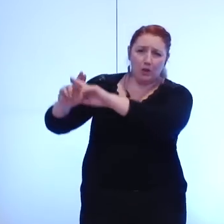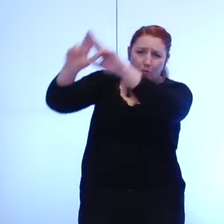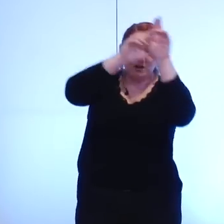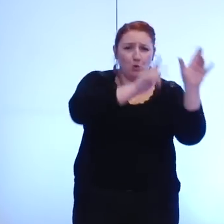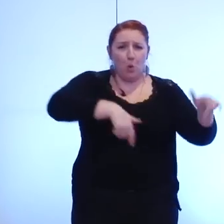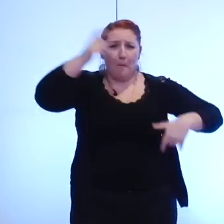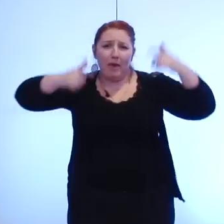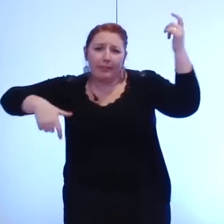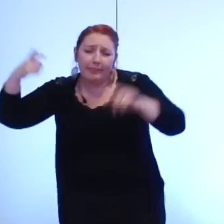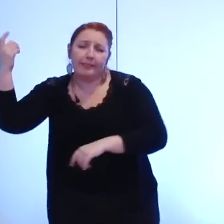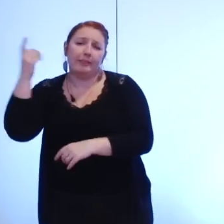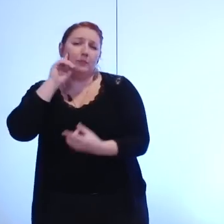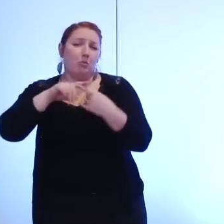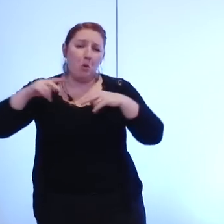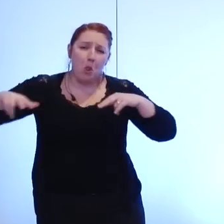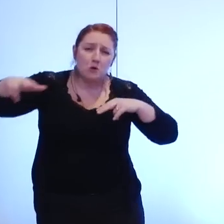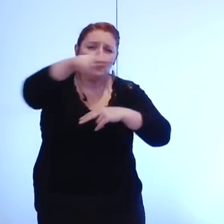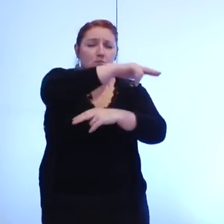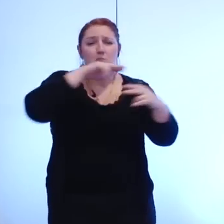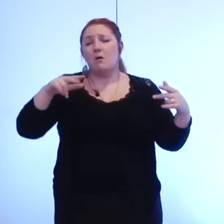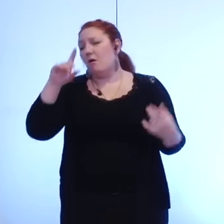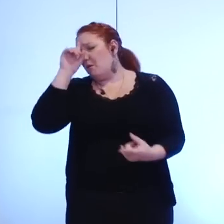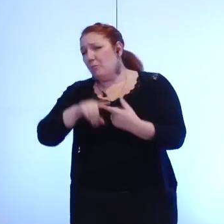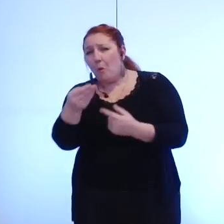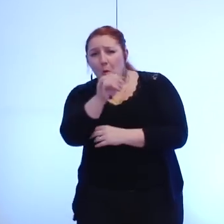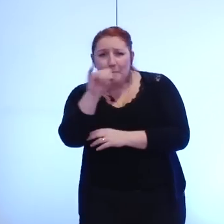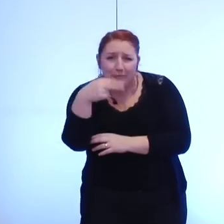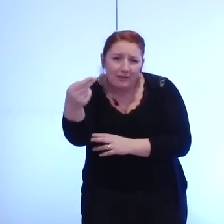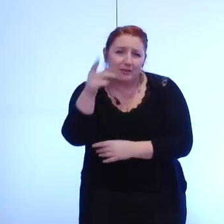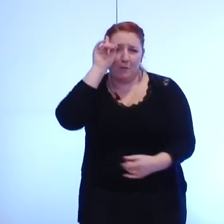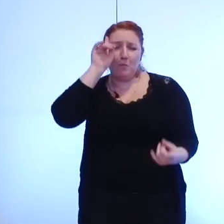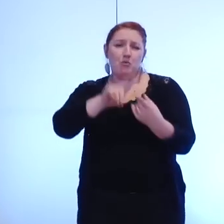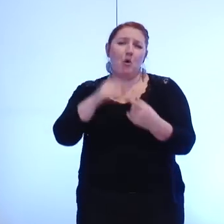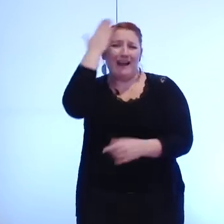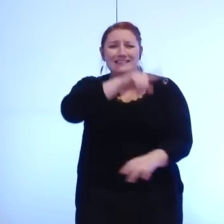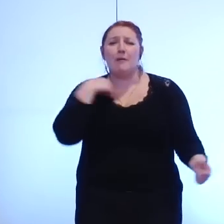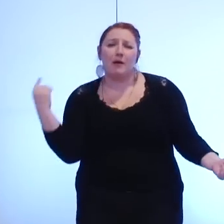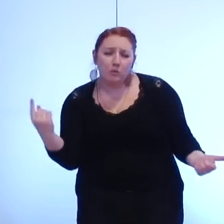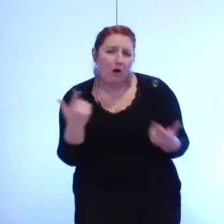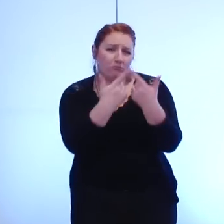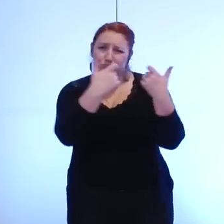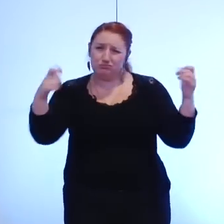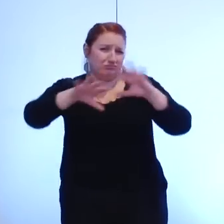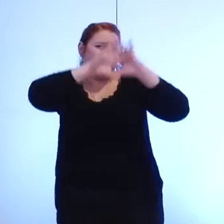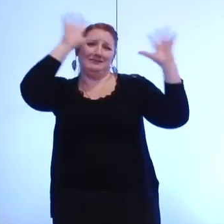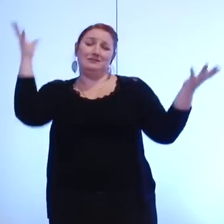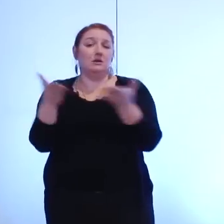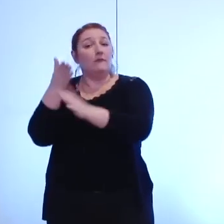rénovation urbaine et le logement c'est le cas pour le marché d'intérêt national et les abattoirs qui doivent permettre demain